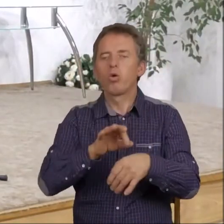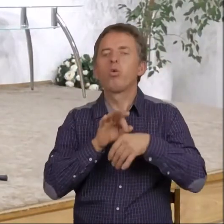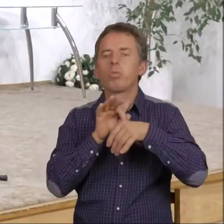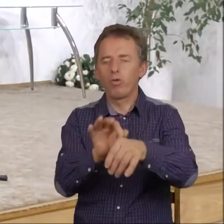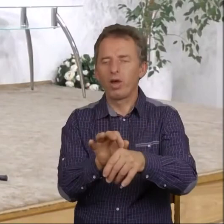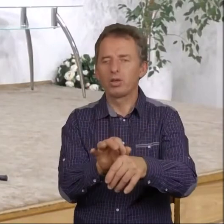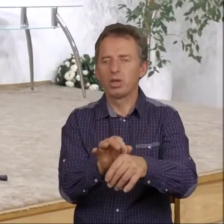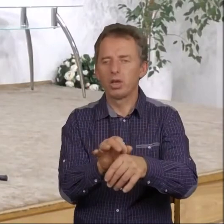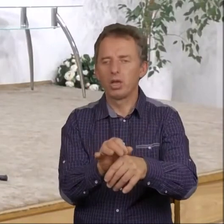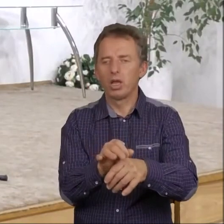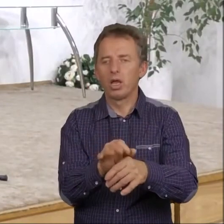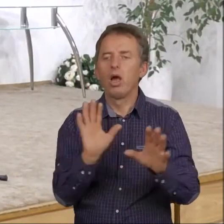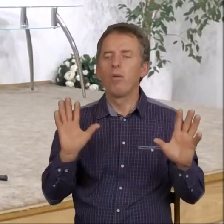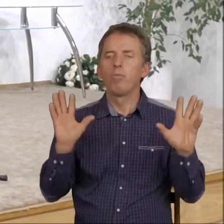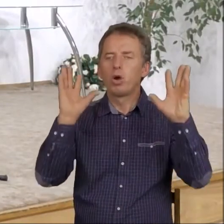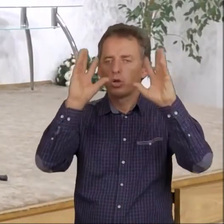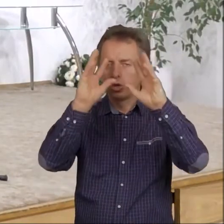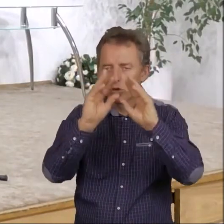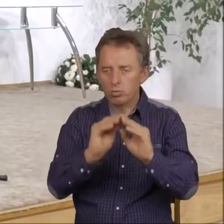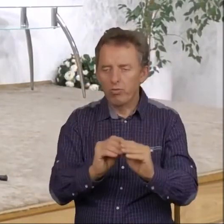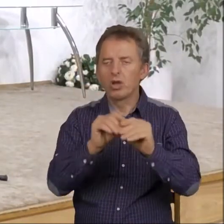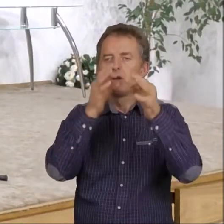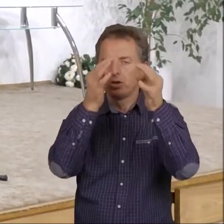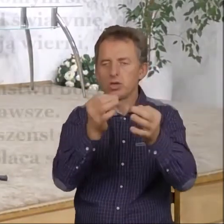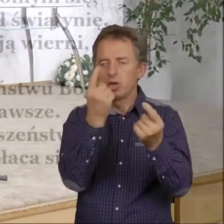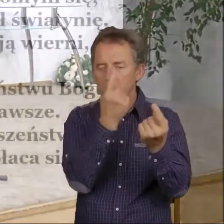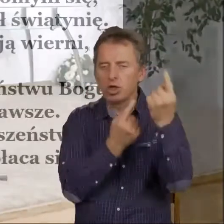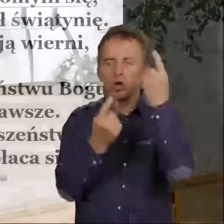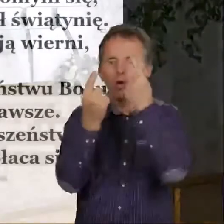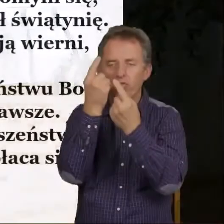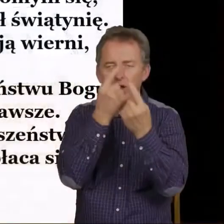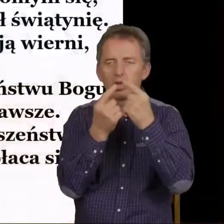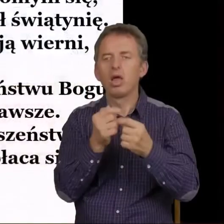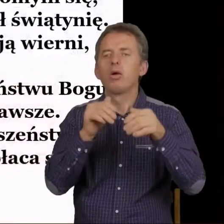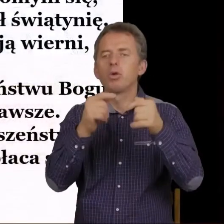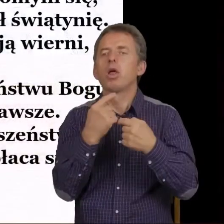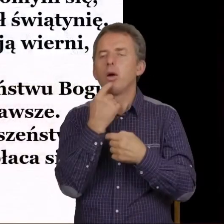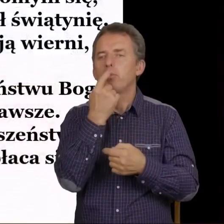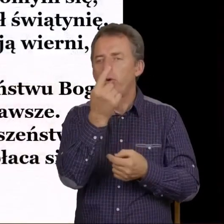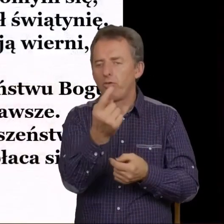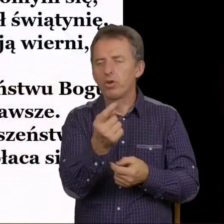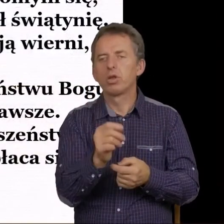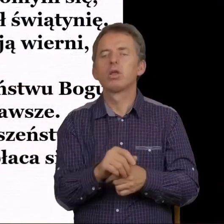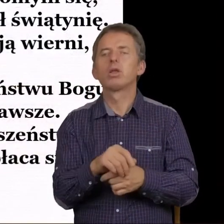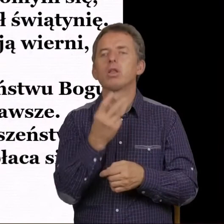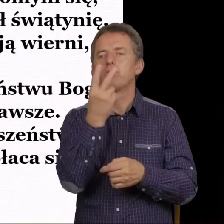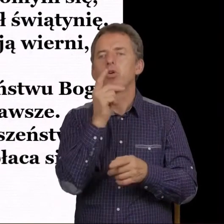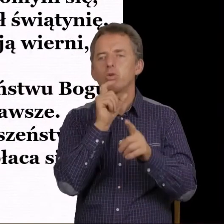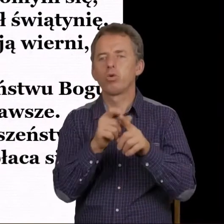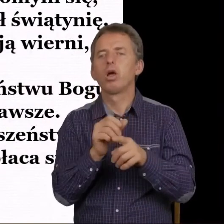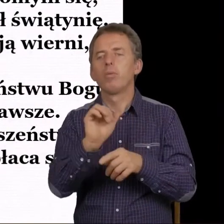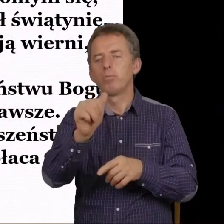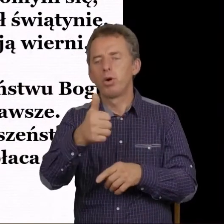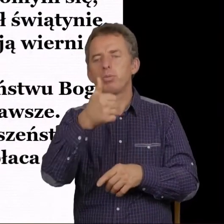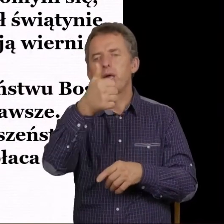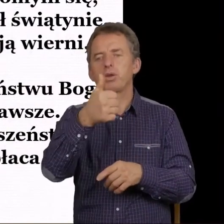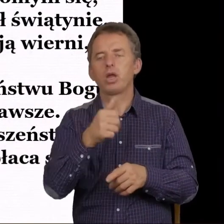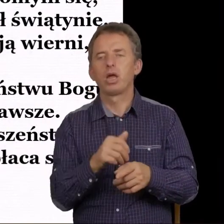A podsumowując to dzisiejsze rozważanie, możemy powiedzieć chyba tak, że po pierwsze,